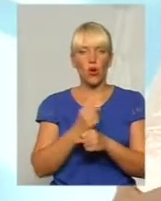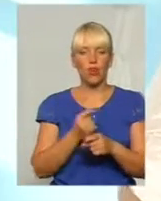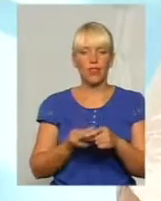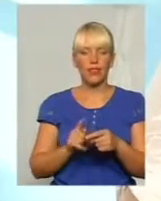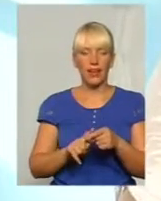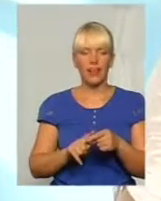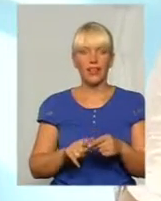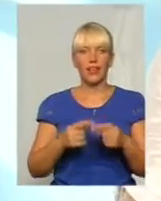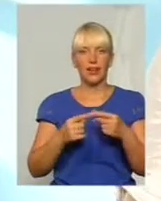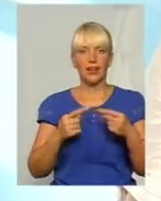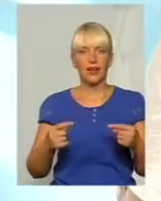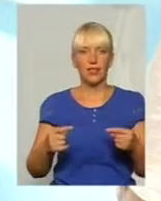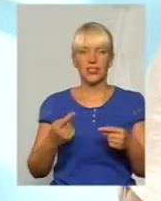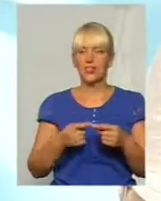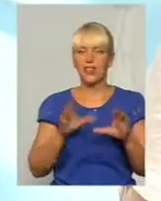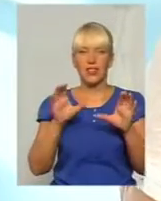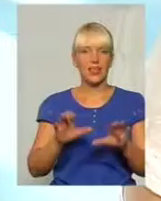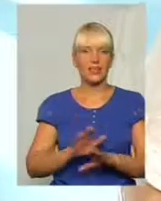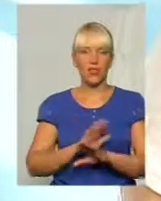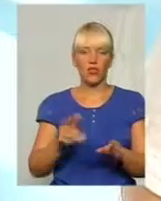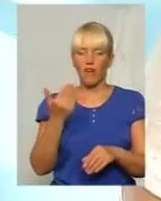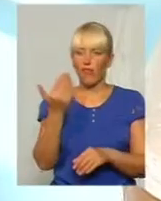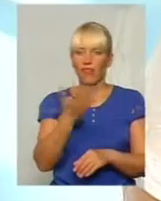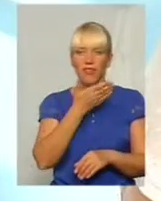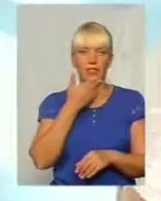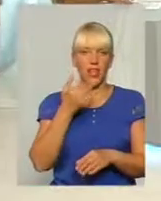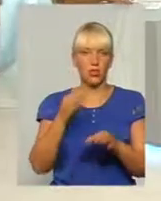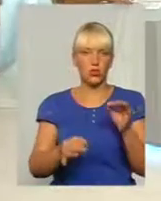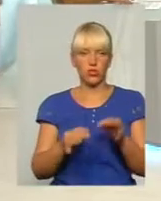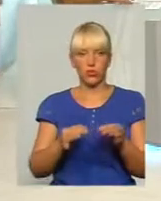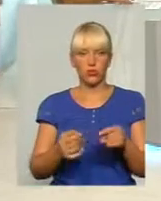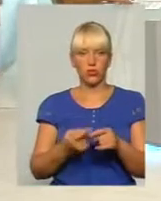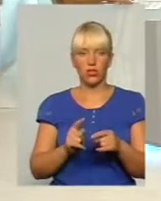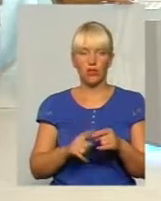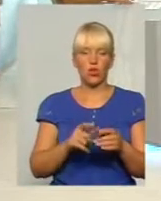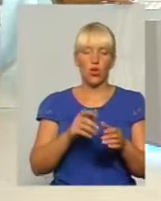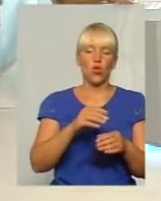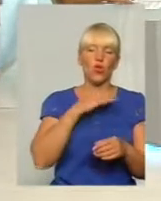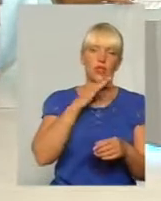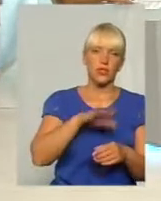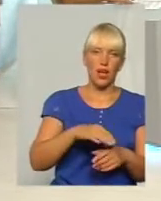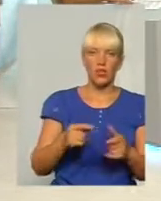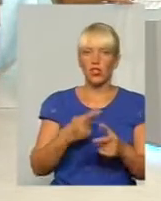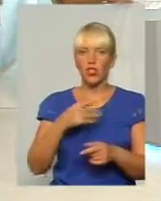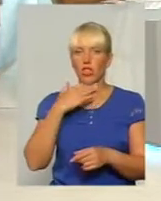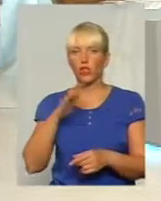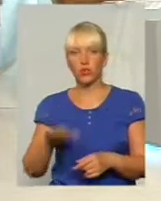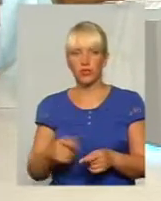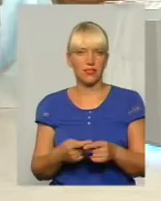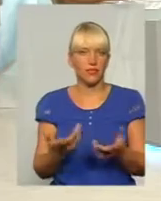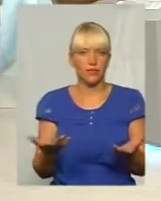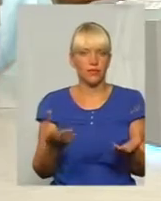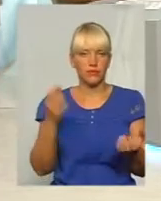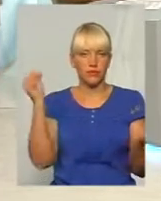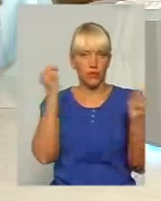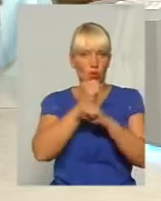абсолютно незаконні речі, це не їхні, вони не суд. Не повинні визначати достатність чи недостатність. Це нонсенс, говорити,